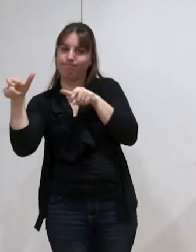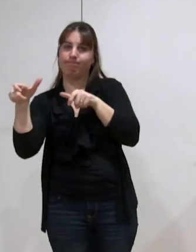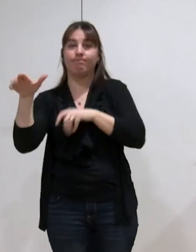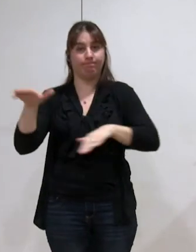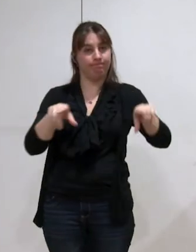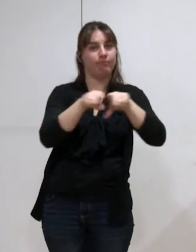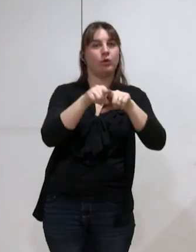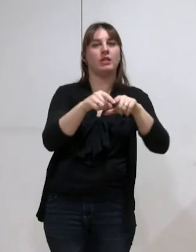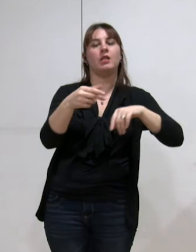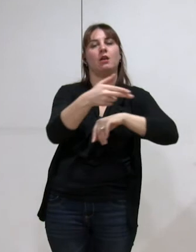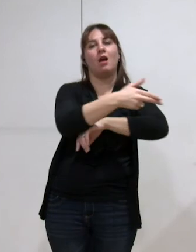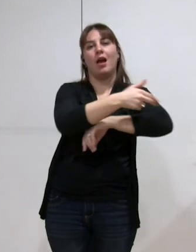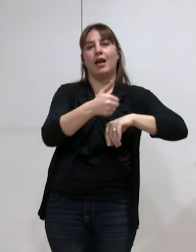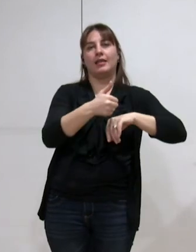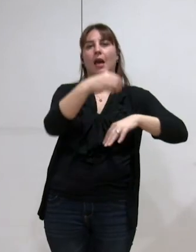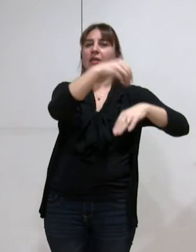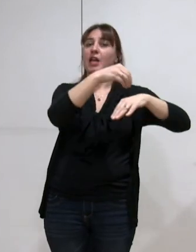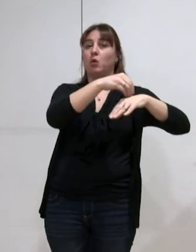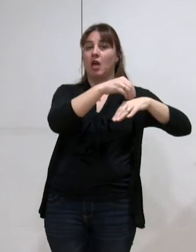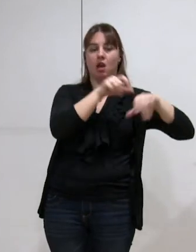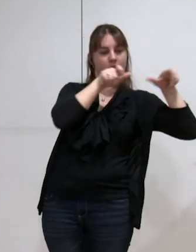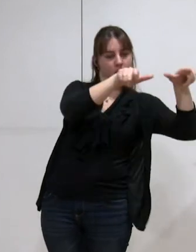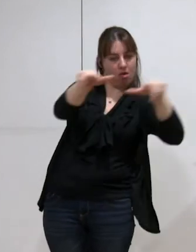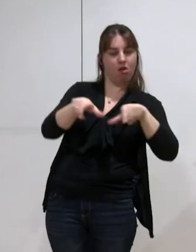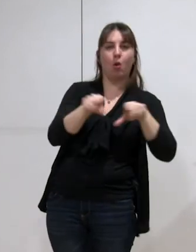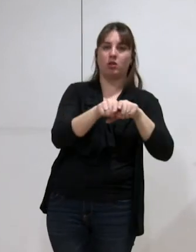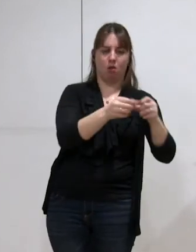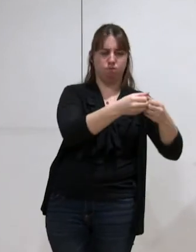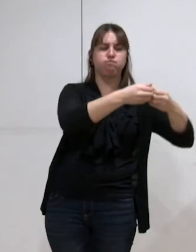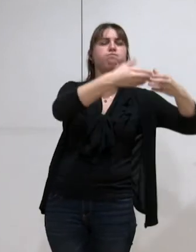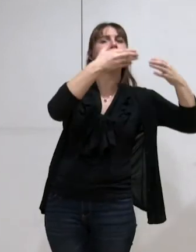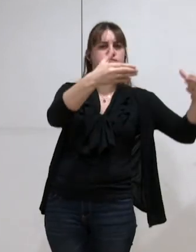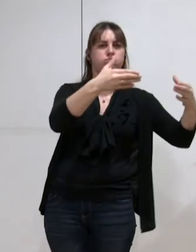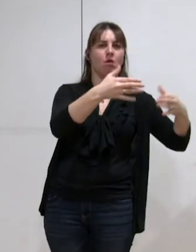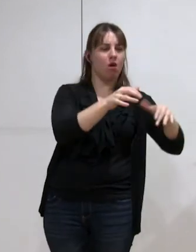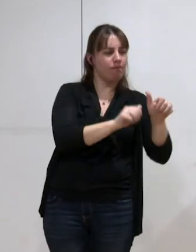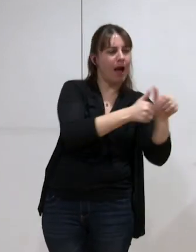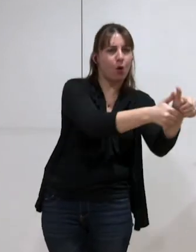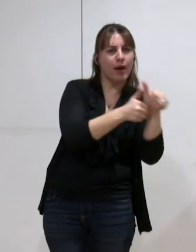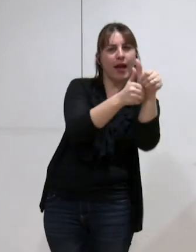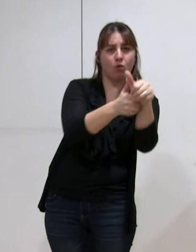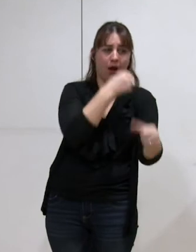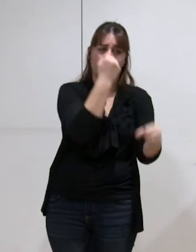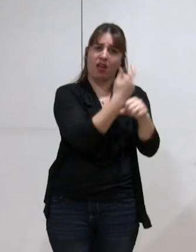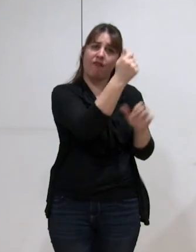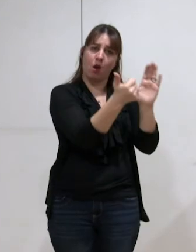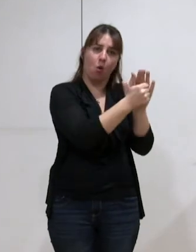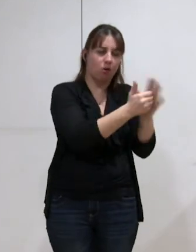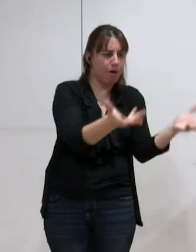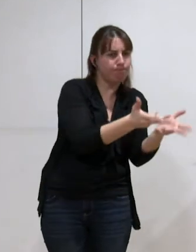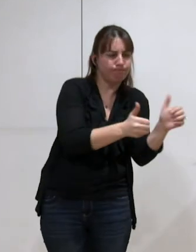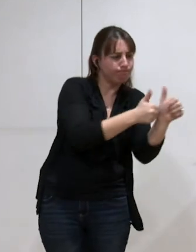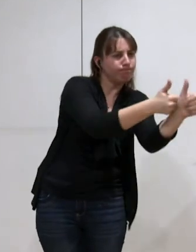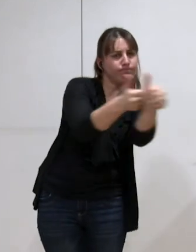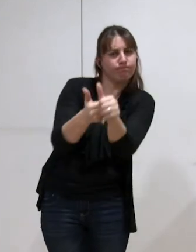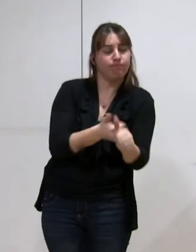cabinet conseil qui est un des plus grands cabinets conseil qui accompagnent les collectivités dont c le travail et qui a pu